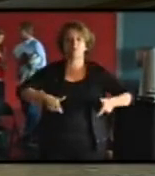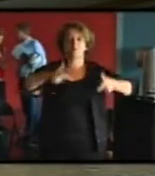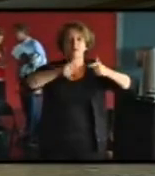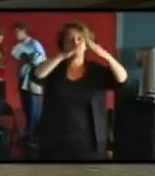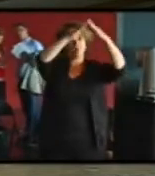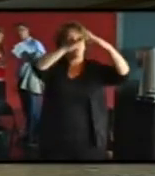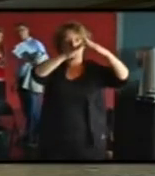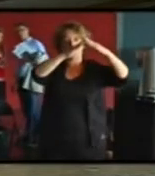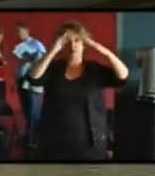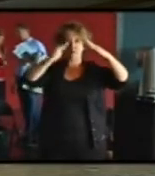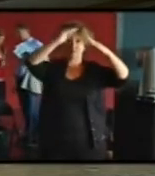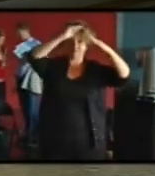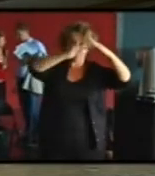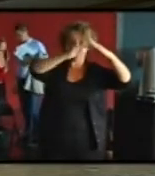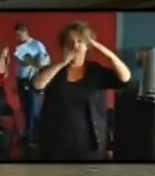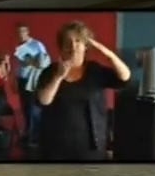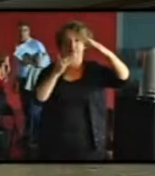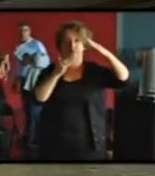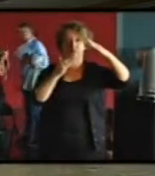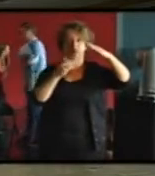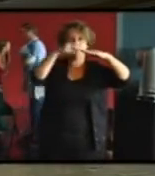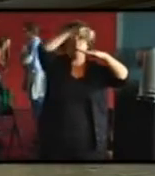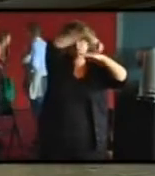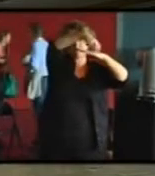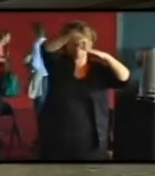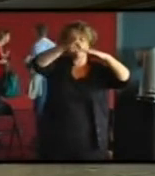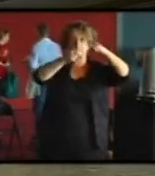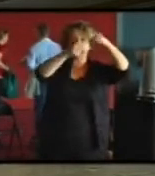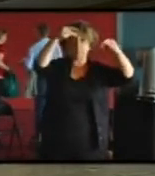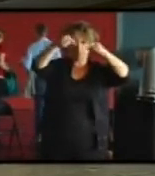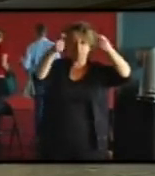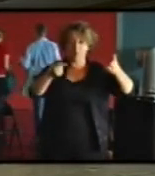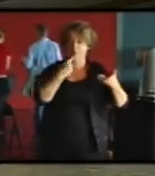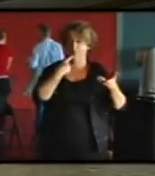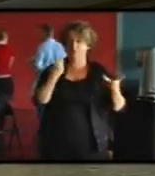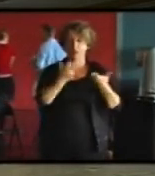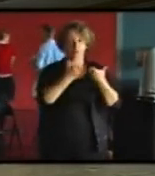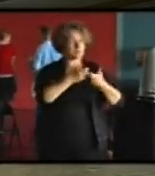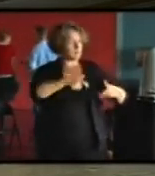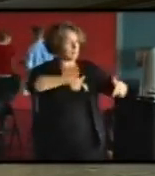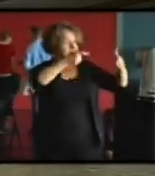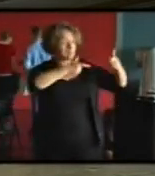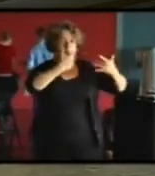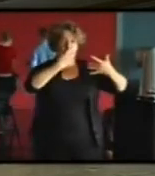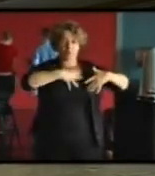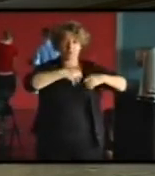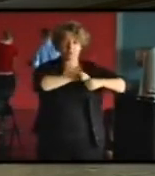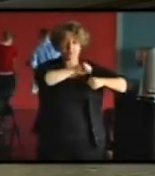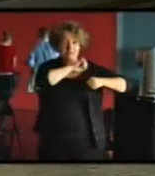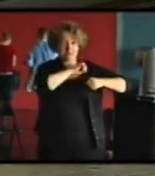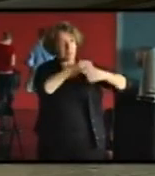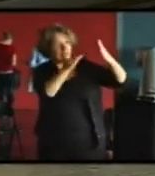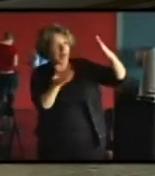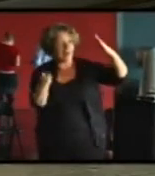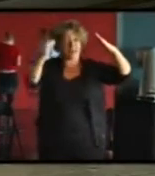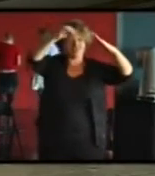végétalisation etc qu'est-ce que ça signifie sur des architectures du 19ème siècle par exemple c'est des questions qui sont aujourd'hui